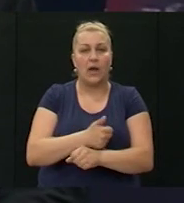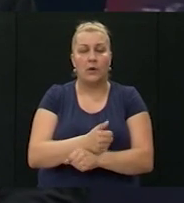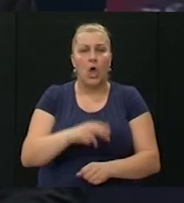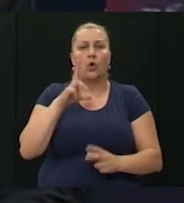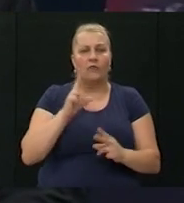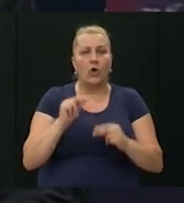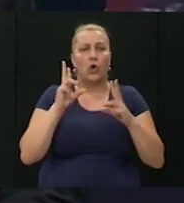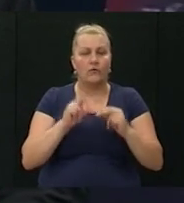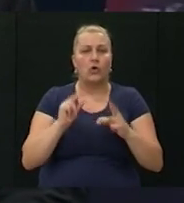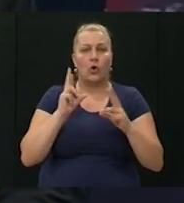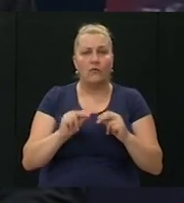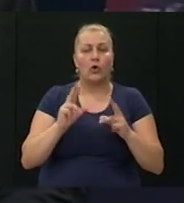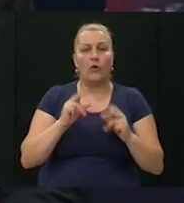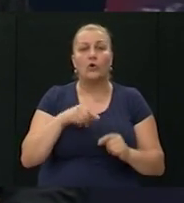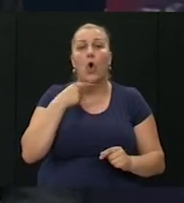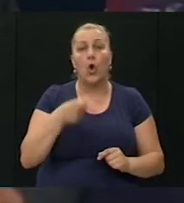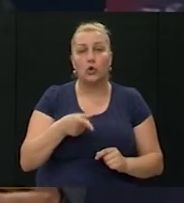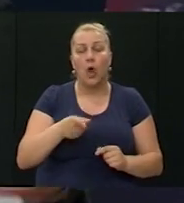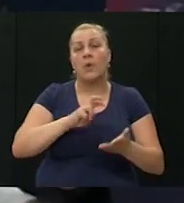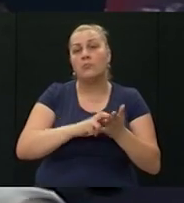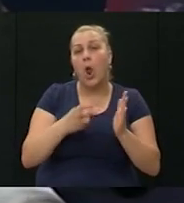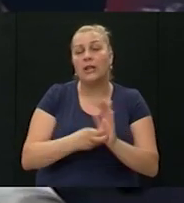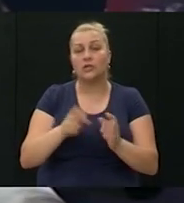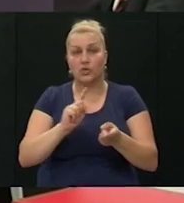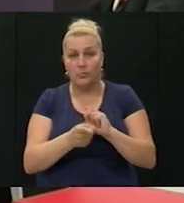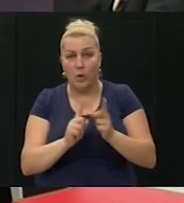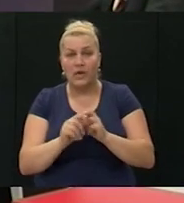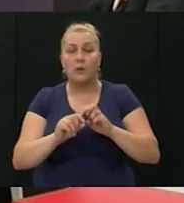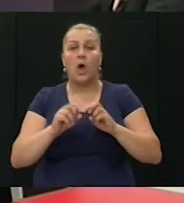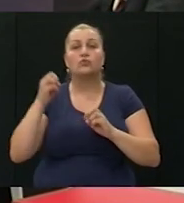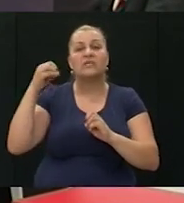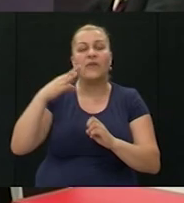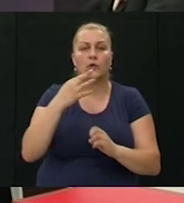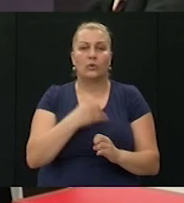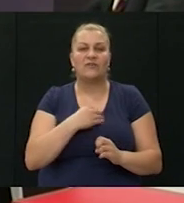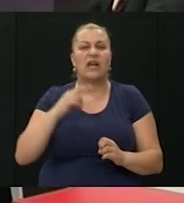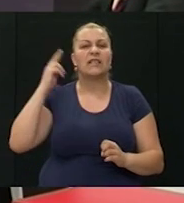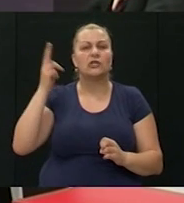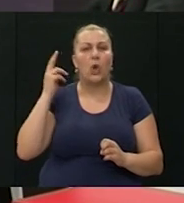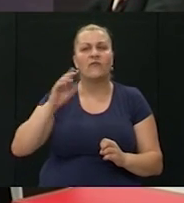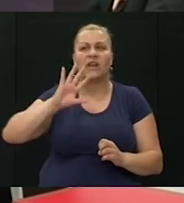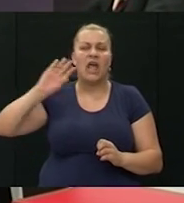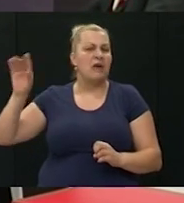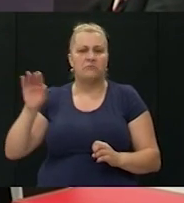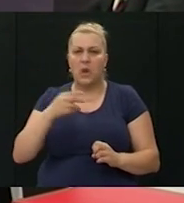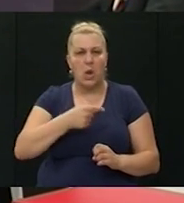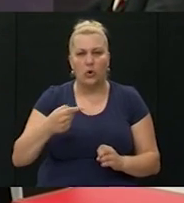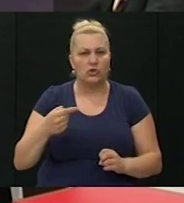jednu sat vremena je govorio o tom političkim promjenama u svijetlu. Hrvatska i Slovenija idu u vrlo